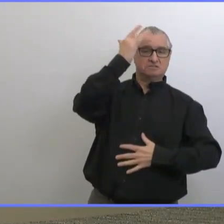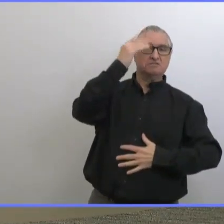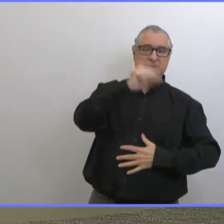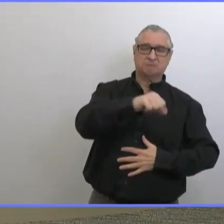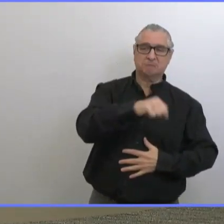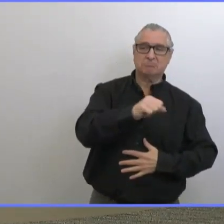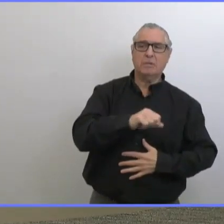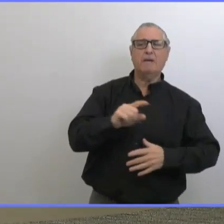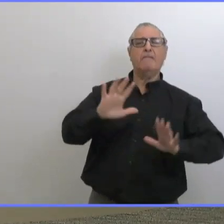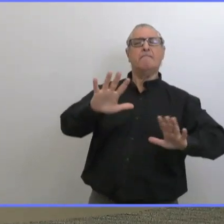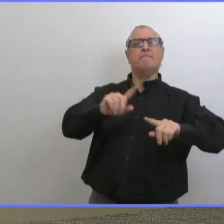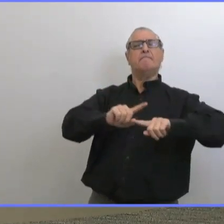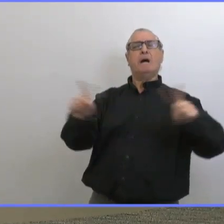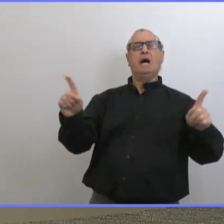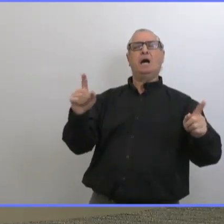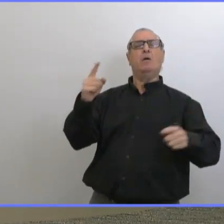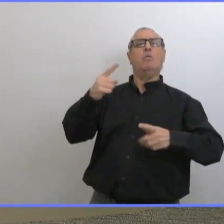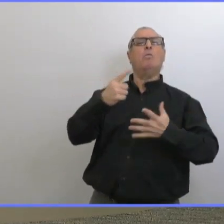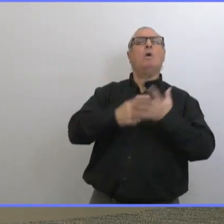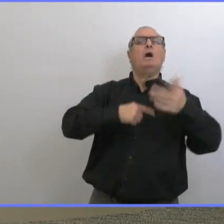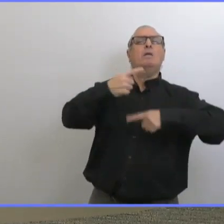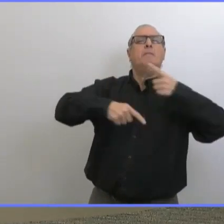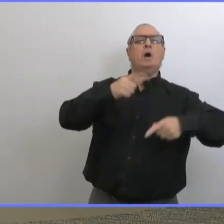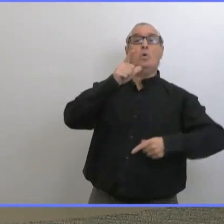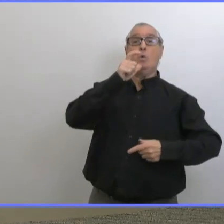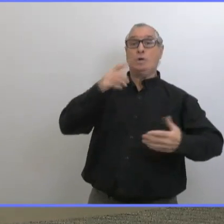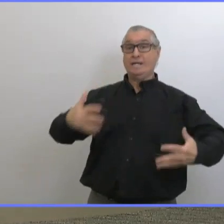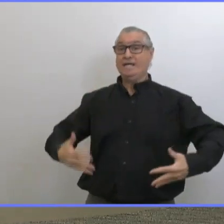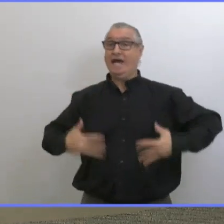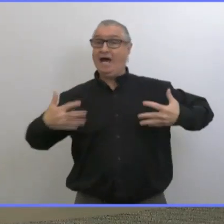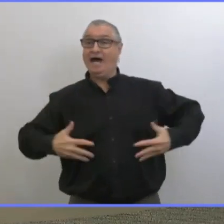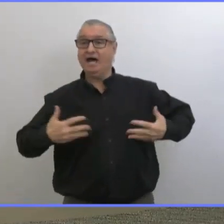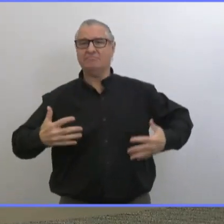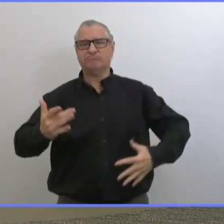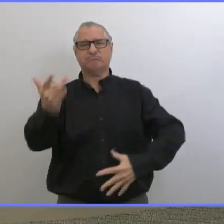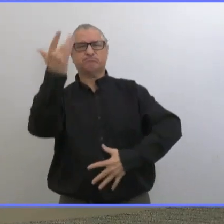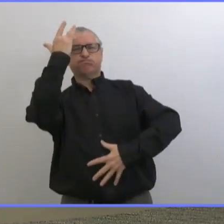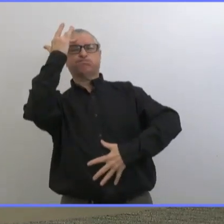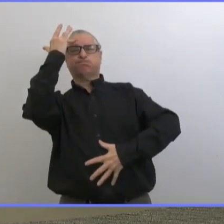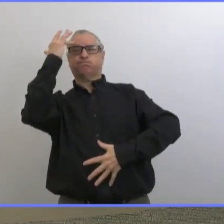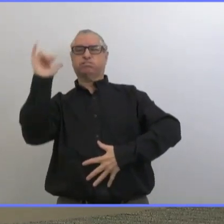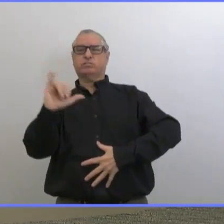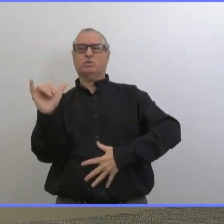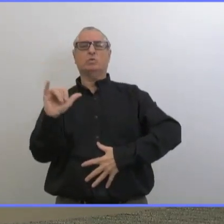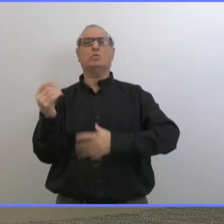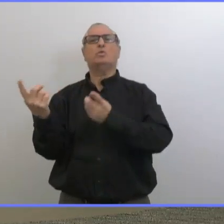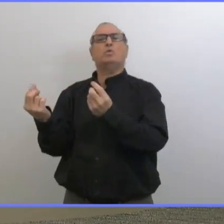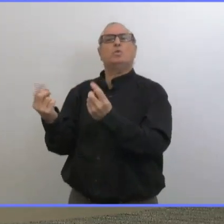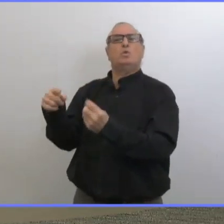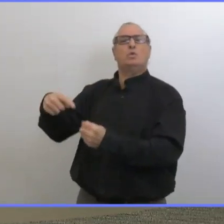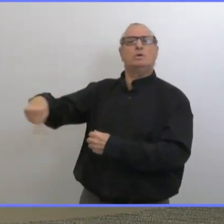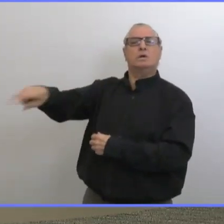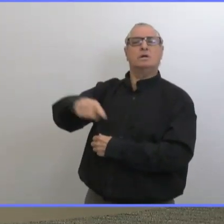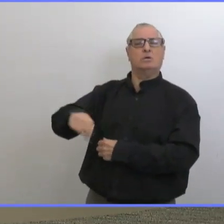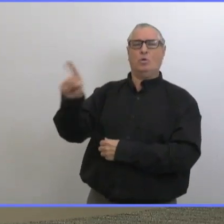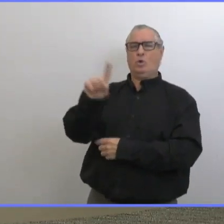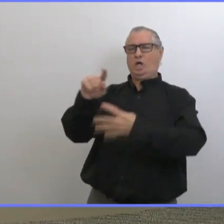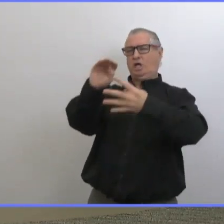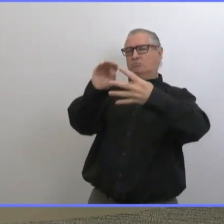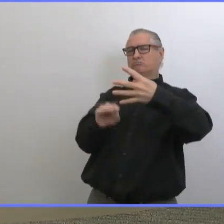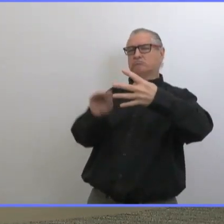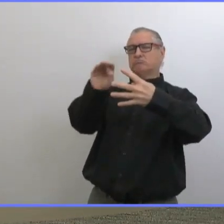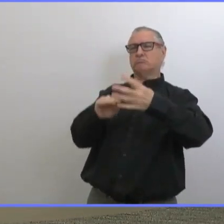-jacentes et qui sont plus jeunes et donc, approche par l'âge est-ce qu'elle est